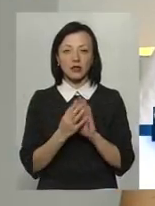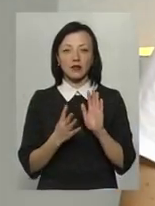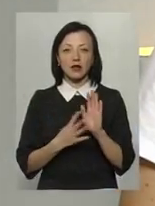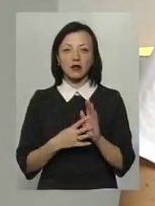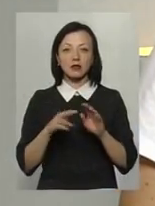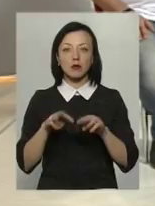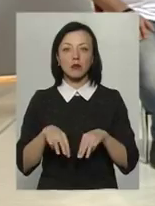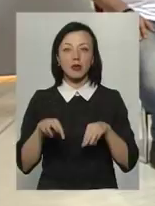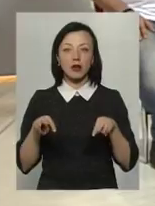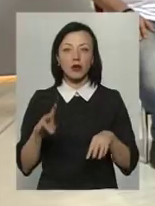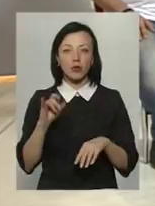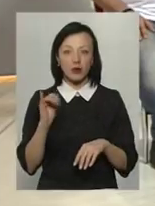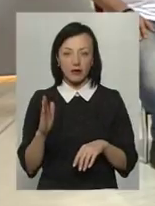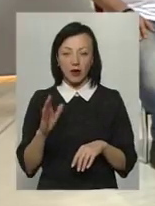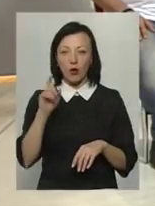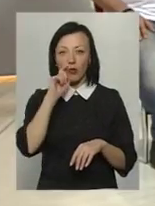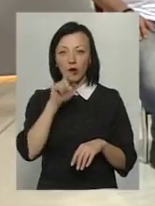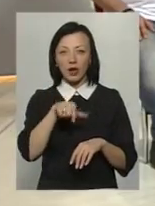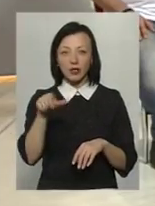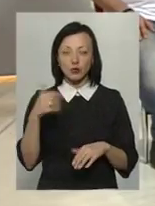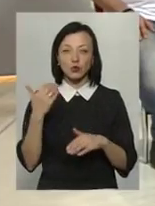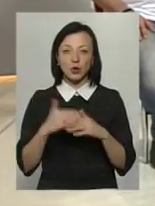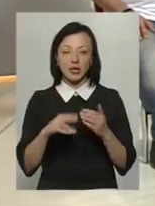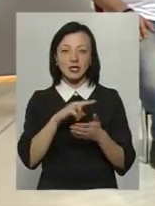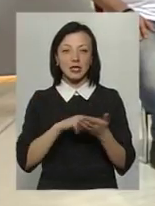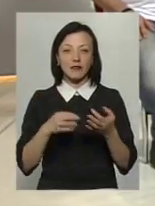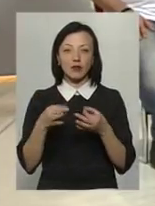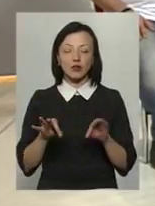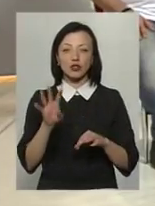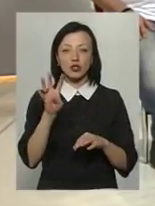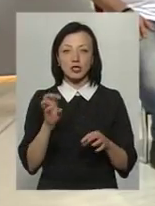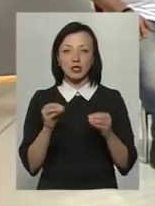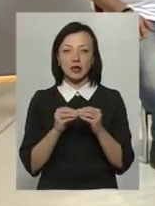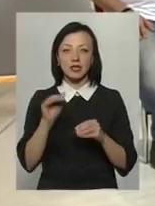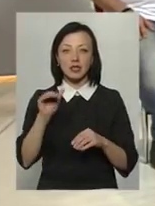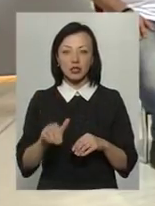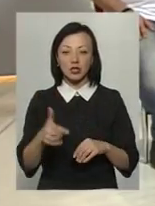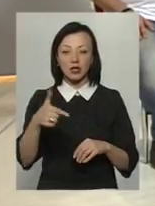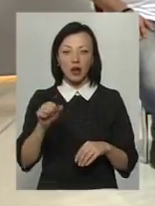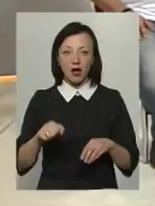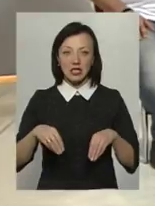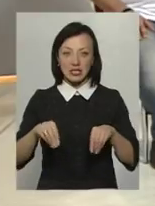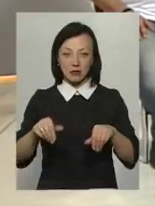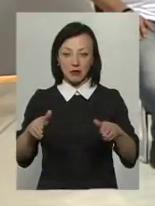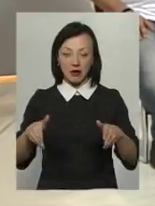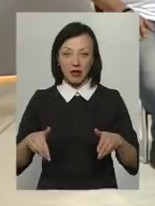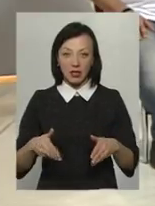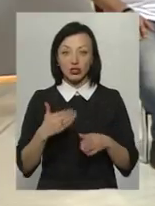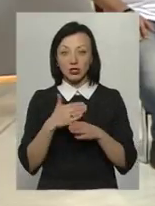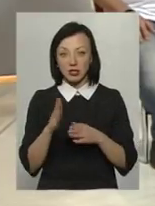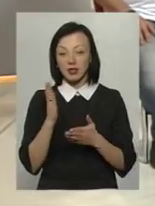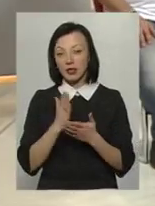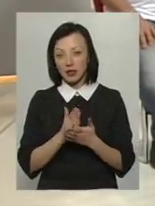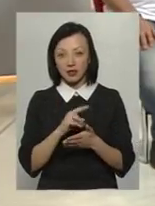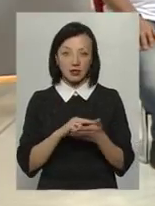мільйонів. І українці вже сертифікували 410 тисяч гектарів землі. Із них якась частина є